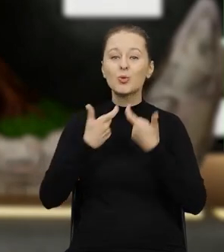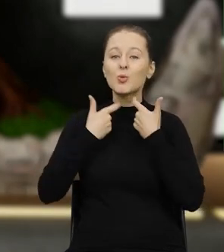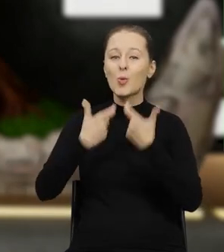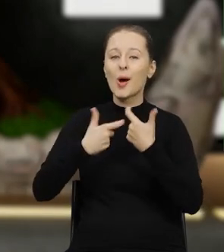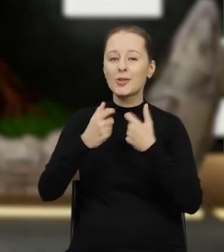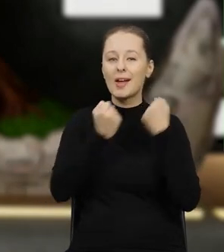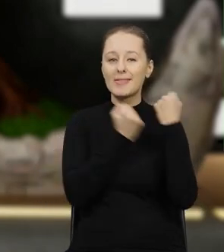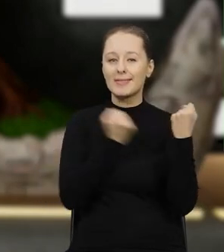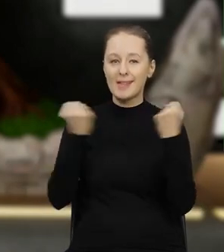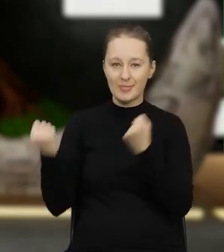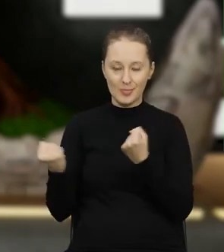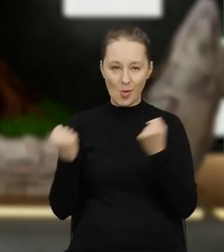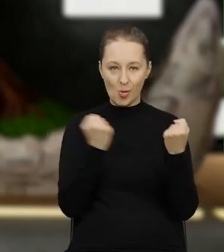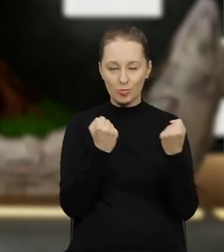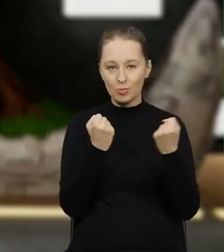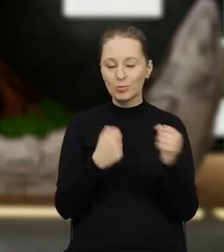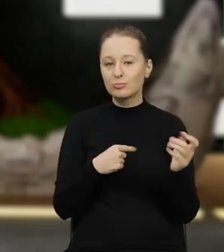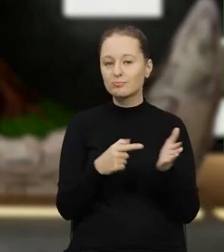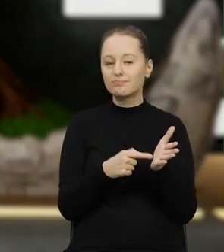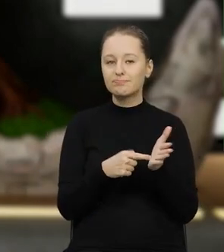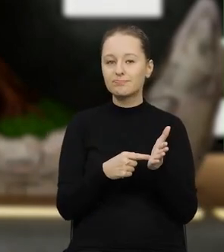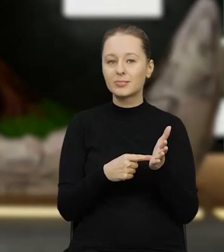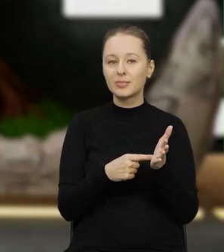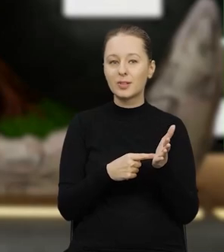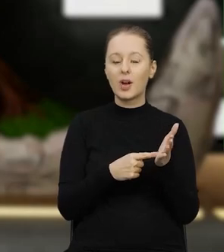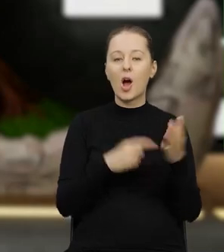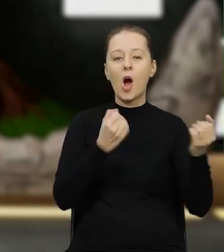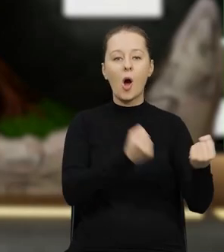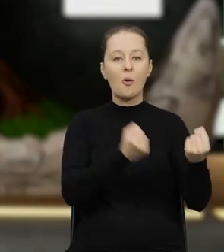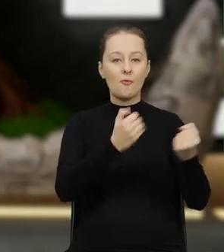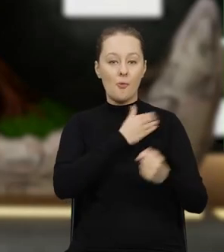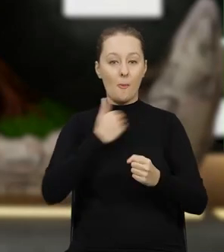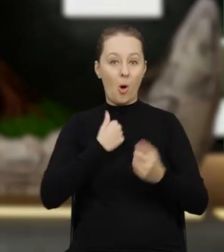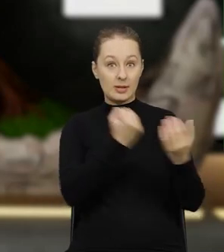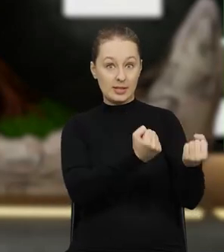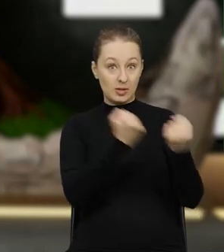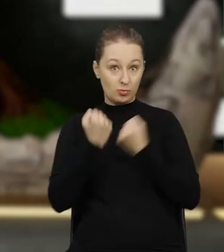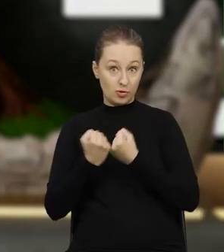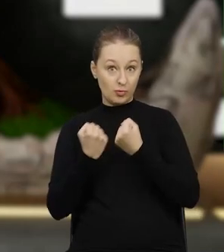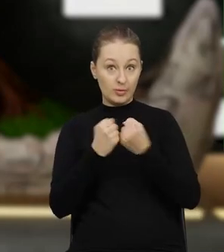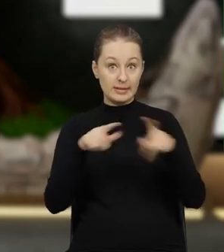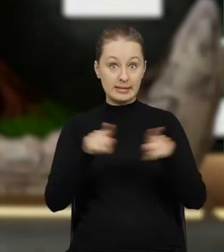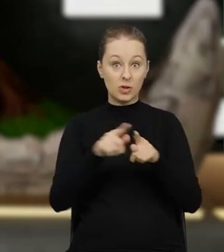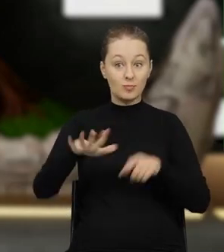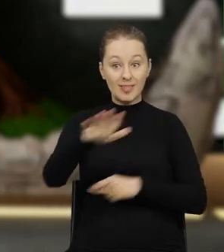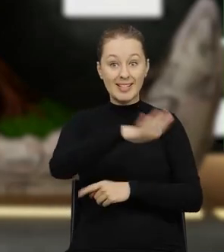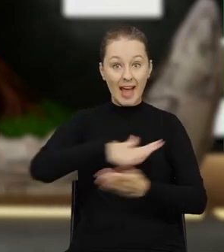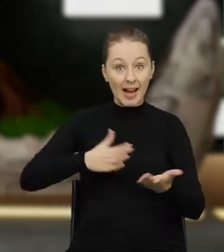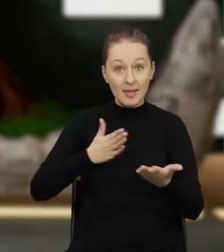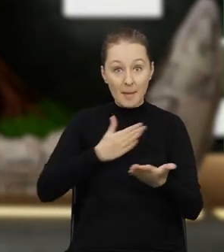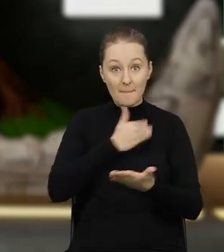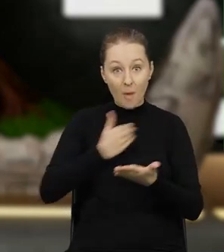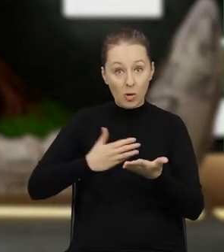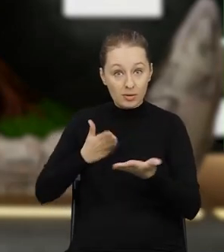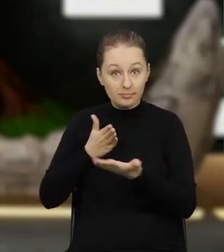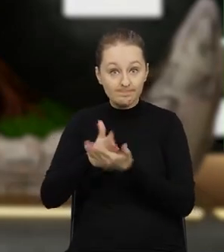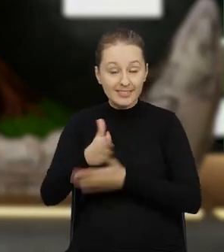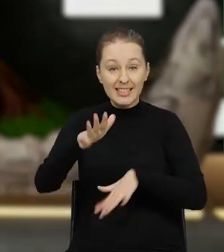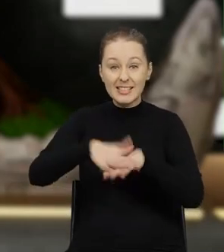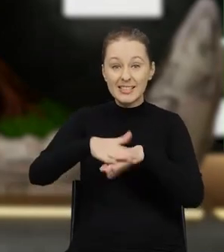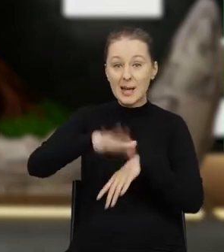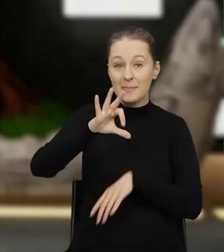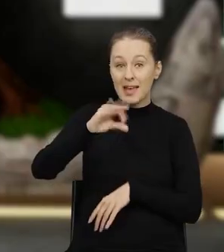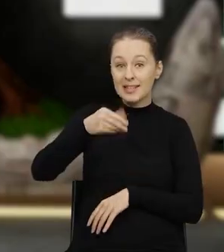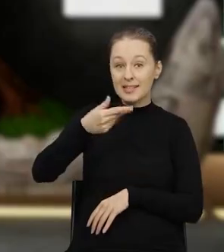zgłaszanie transportów dotyczących przywozu odpadów do Polski i przewozu przez terytorium Polski w systemie SEND,